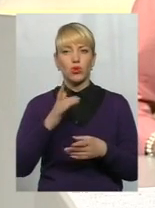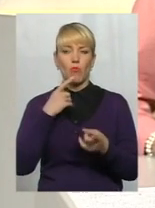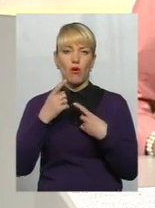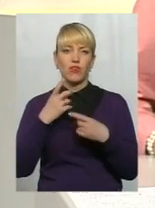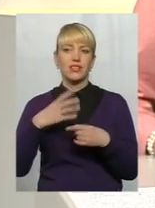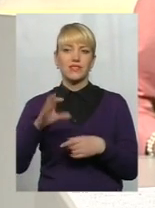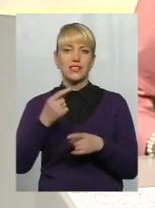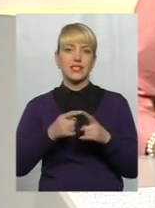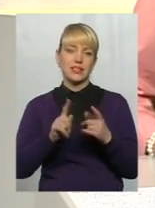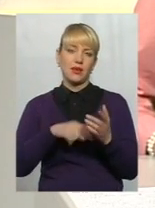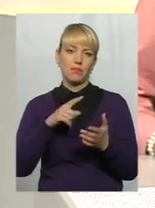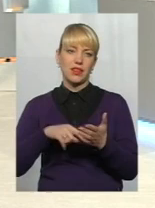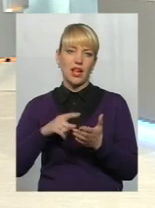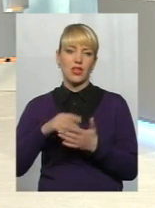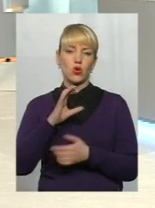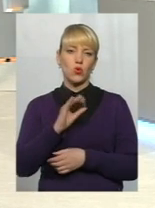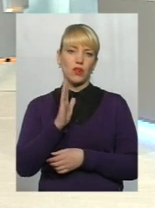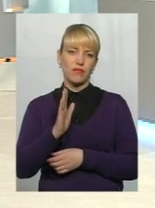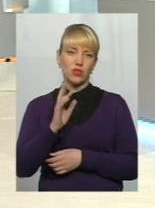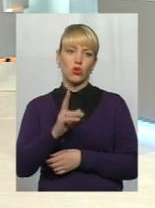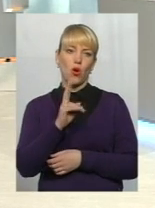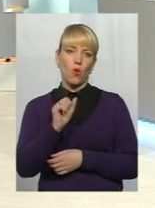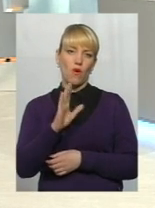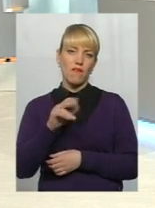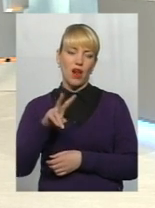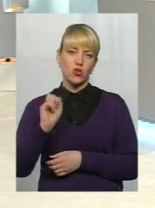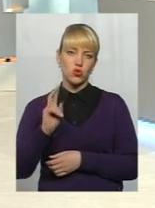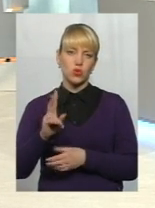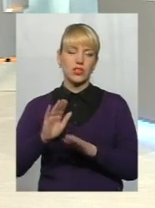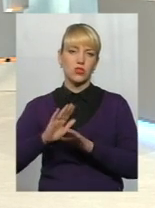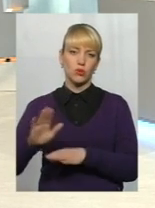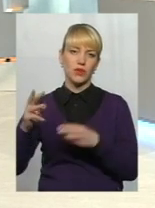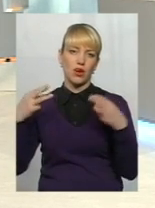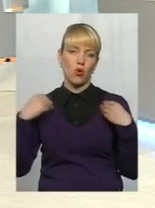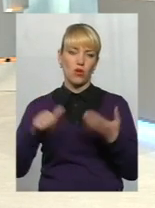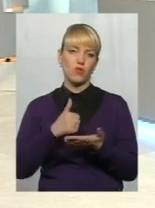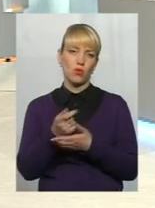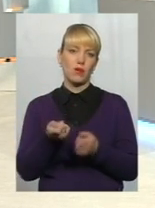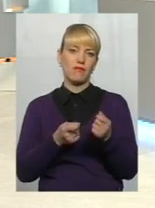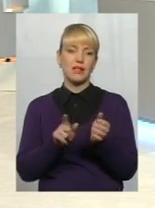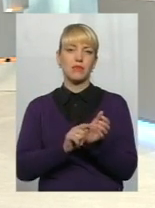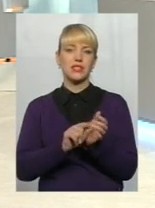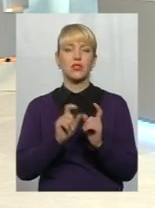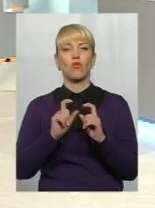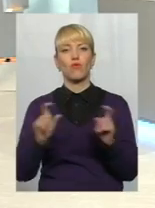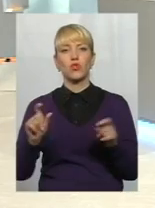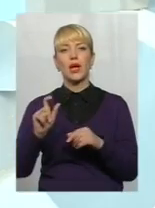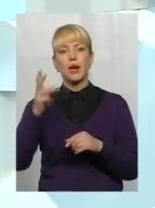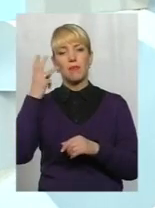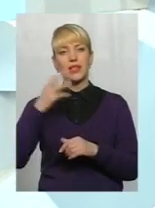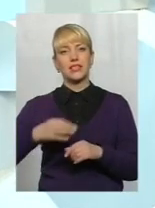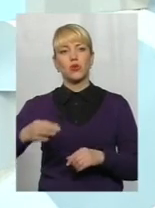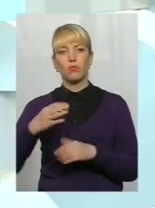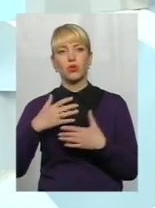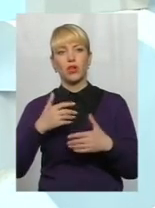всі ці питання із Юлією Вікторією Ковальчук, заступником начальника головного управління Пенсійного фонду України у Хмельницькій області.